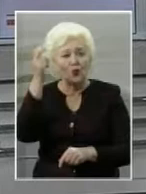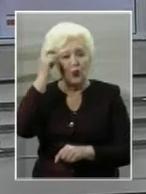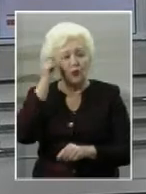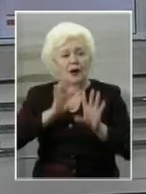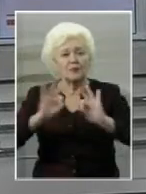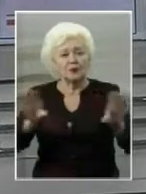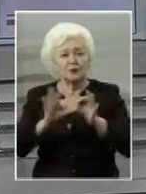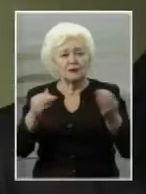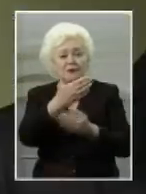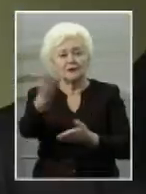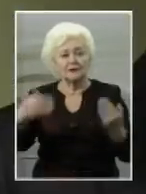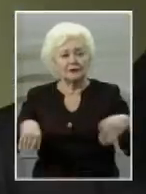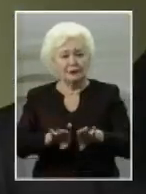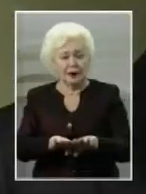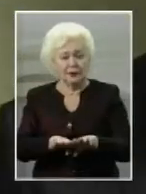прокоментував це так.